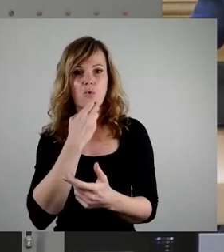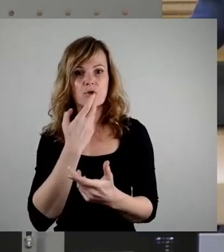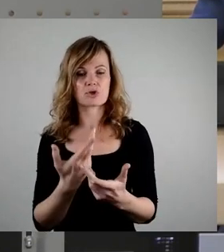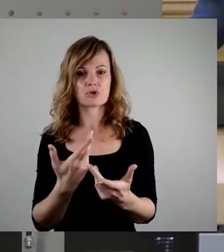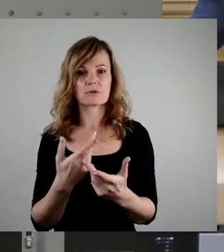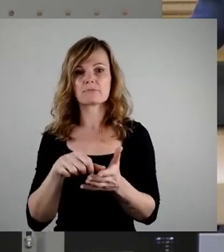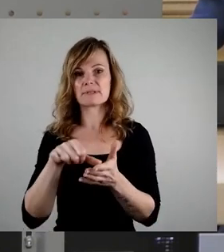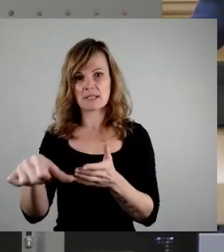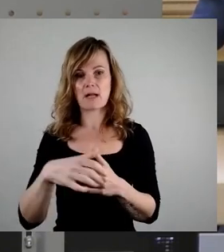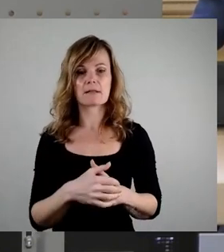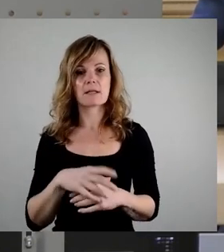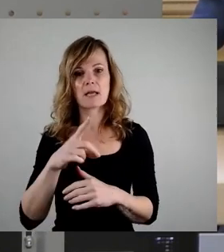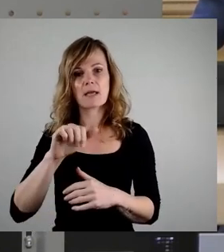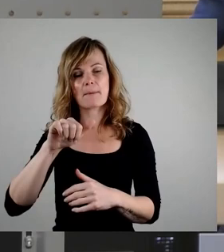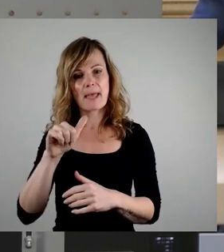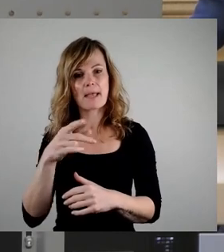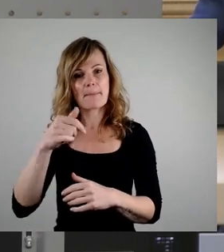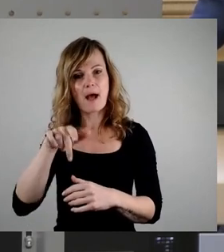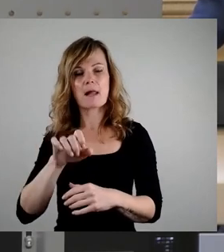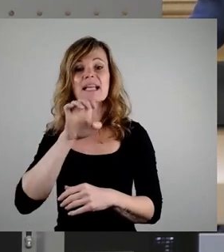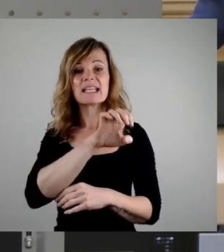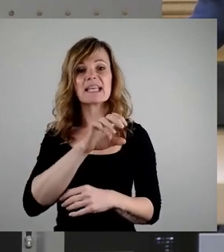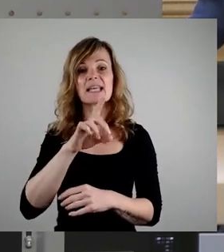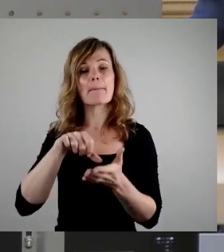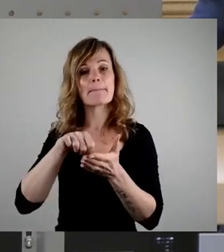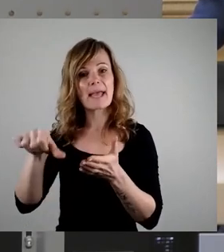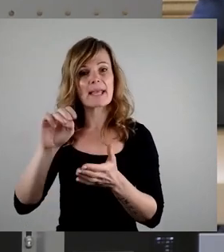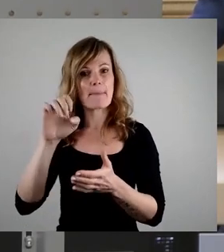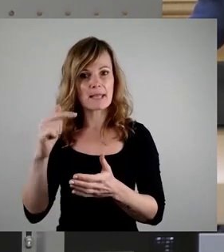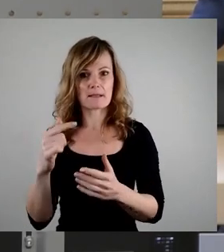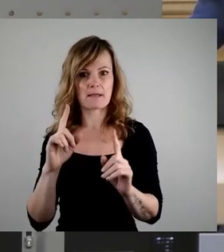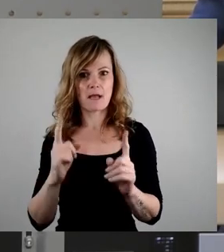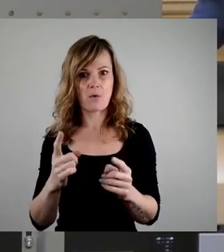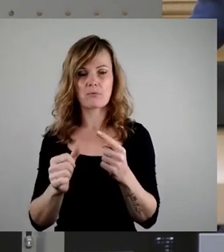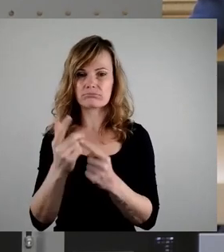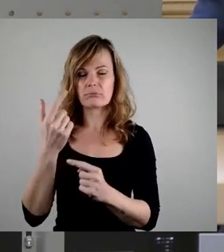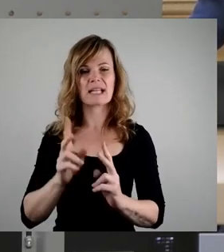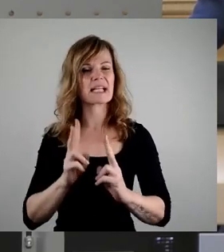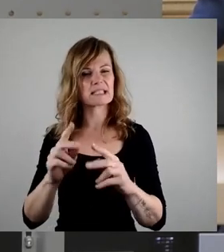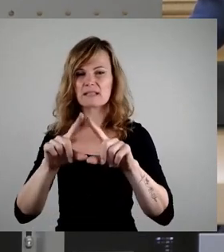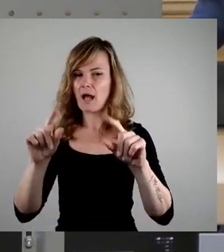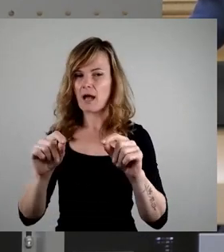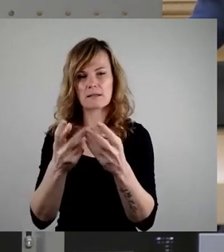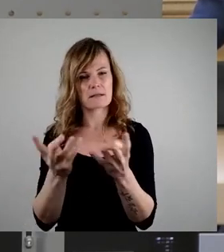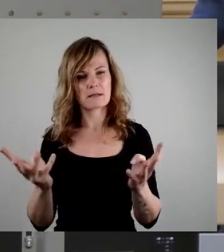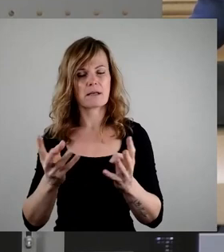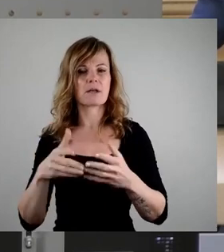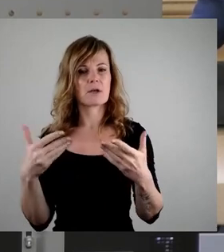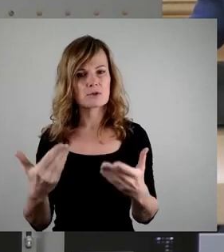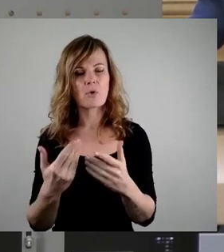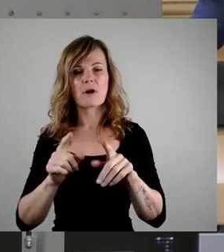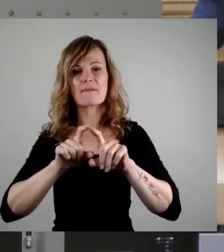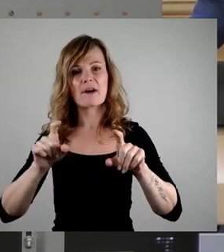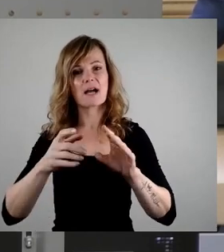Kreditkarte, PayPal muss möglich sein. Wo die Antragsdaten über eine gescheite Schnittstelle in eine Fachsoftware überführt